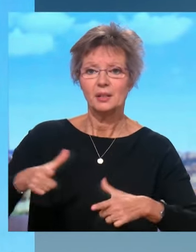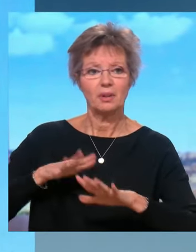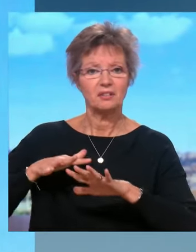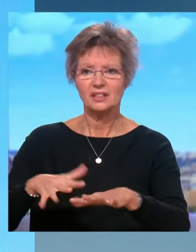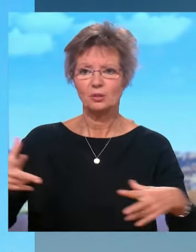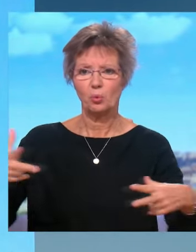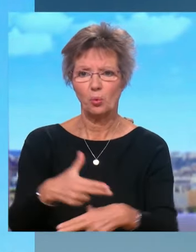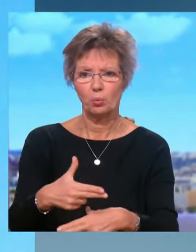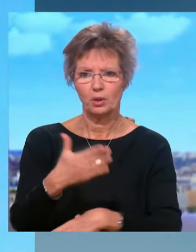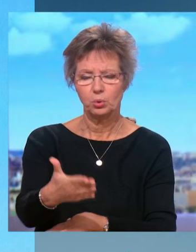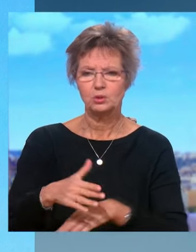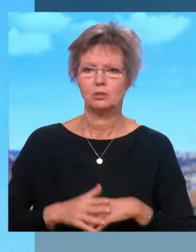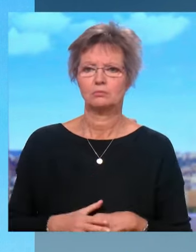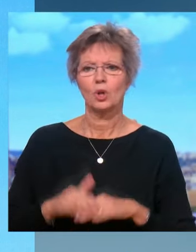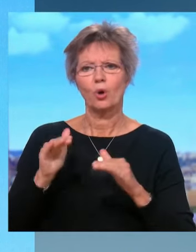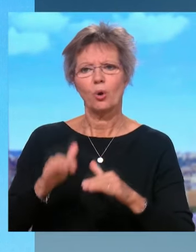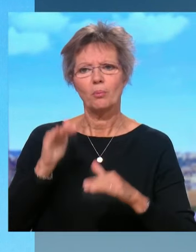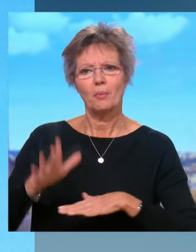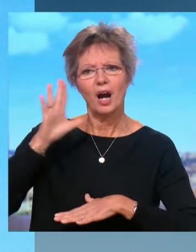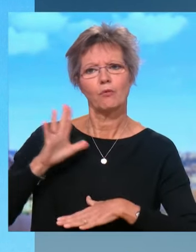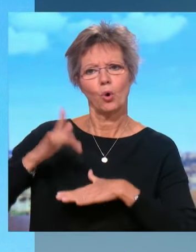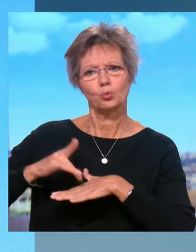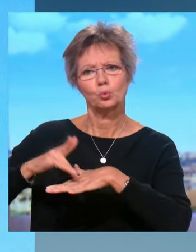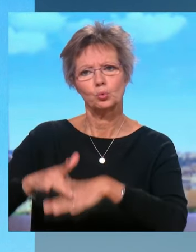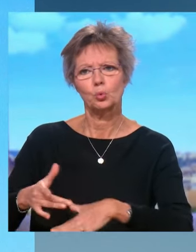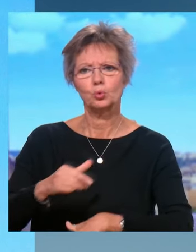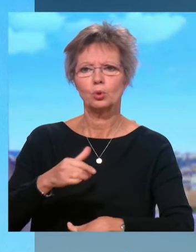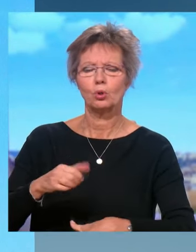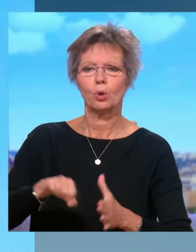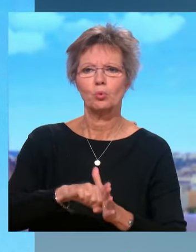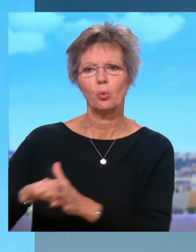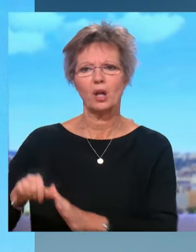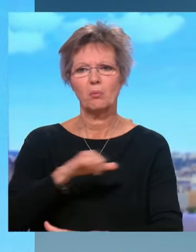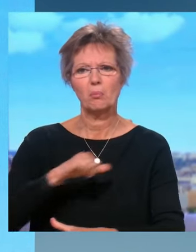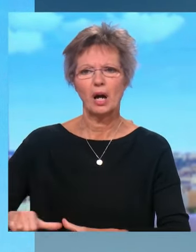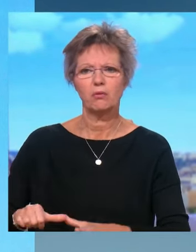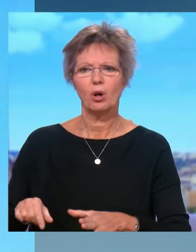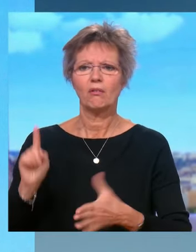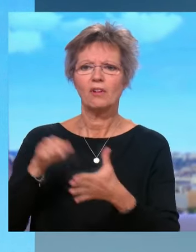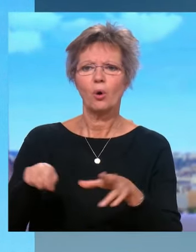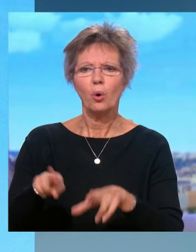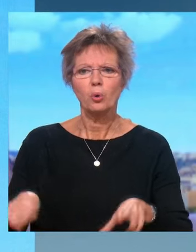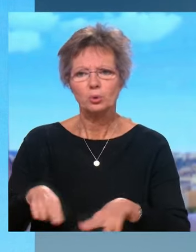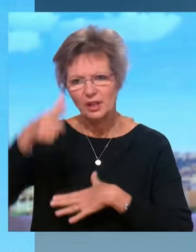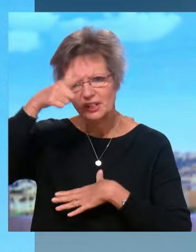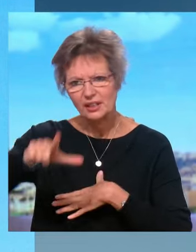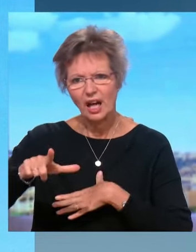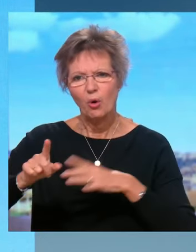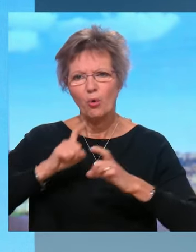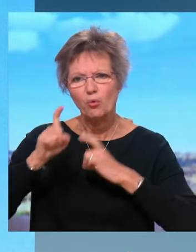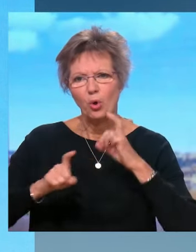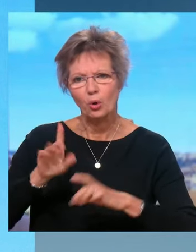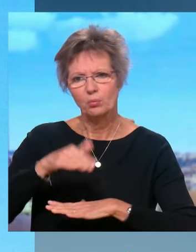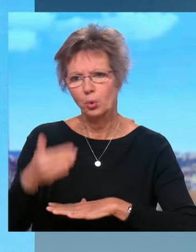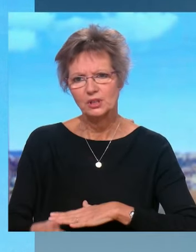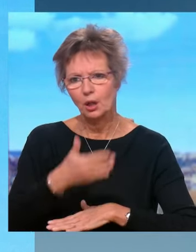Je pense qu'on a quelques précédents de manifestations d'ultra-droite ces derniers jours à Romain-sur-Isère ou à Lyon qui justifiaient, à mon